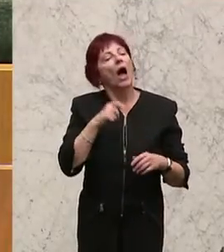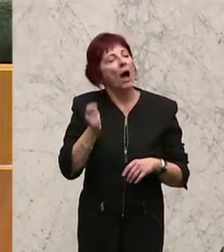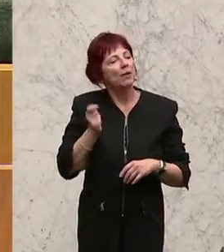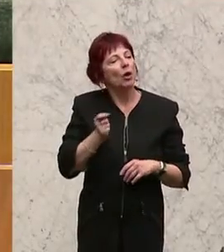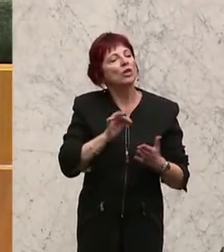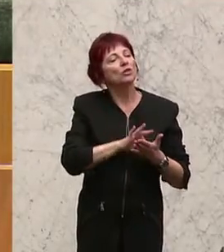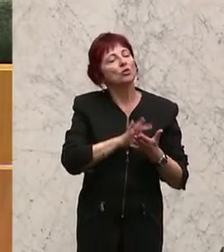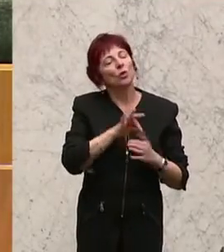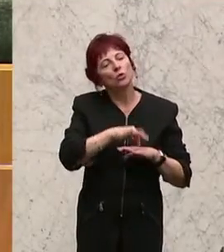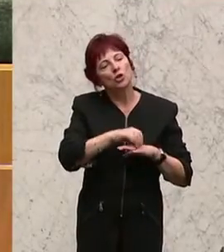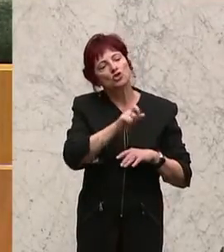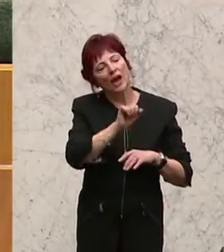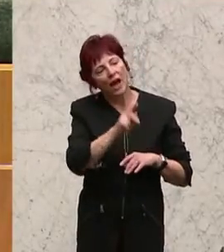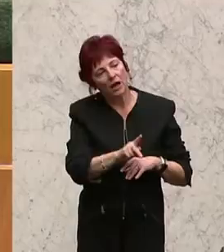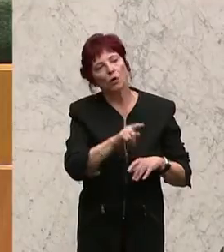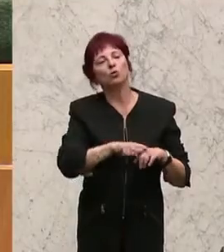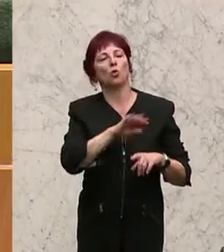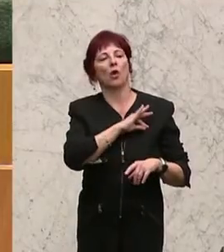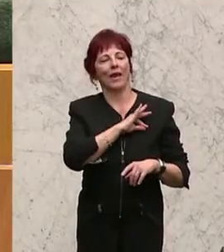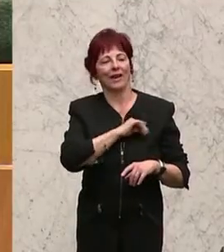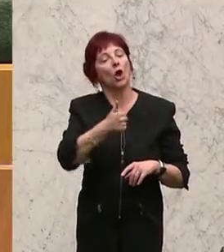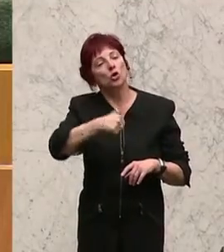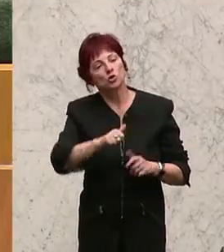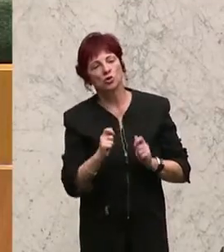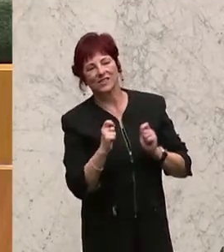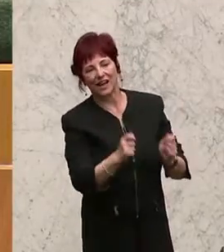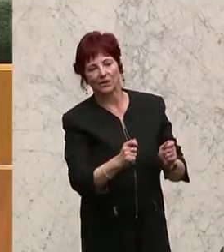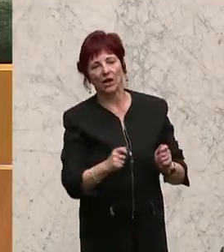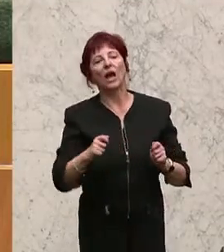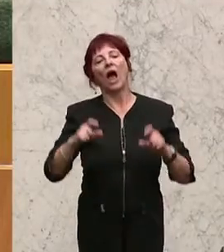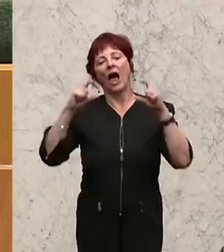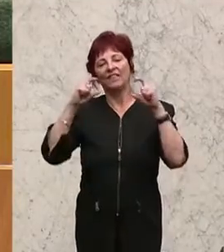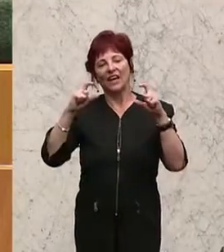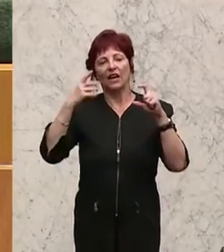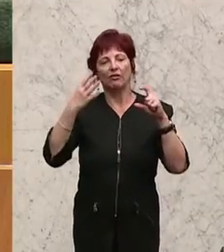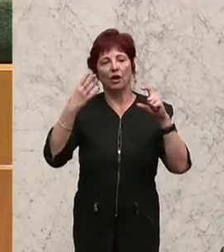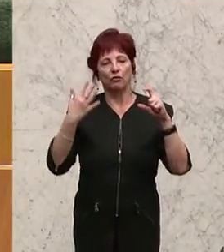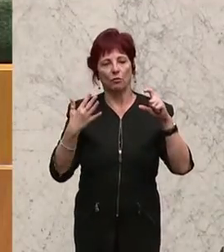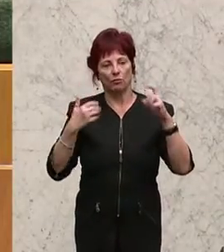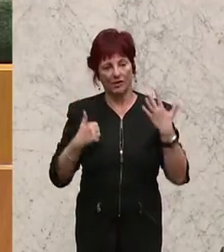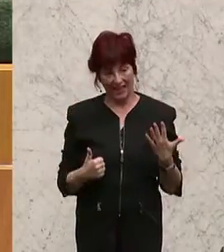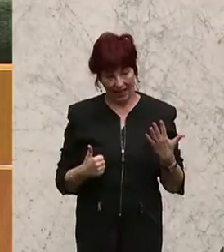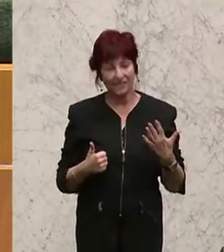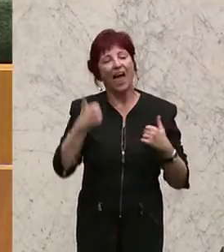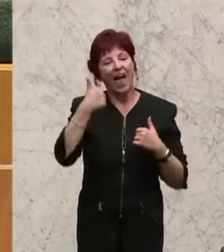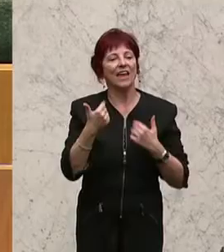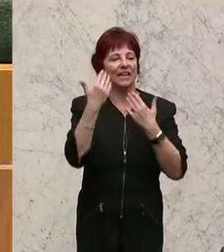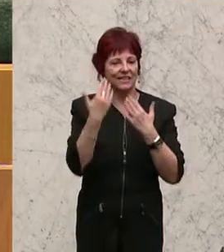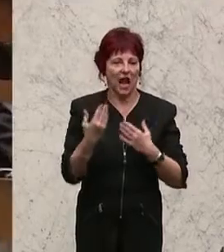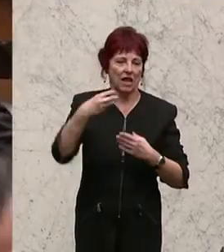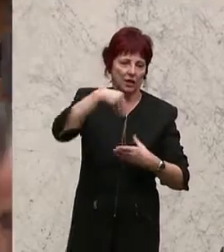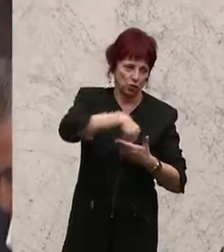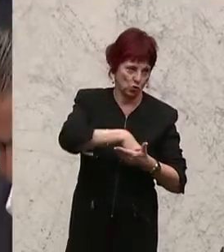und Kollegen, haben einen Zusatzantrag eingebracht, mit dem in den Artikeln 4, 5 und 6 jeweils eine Ziffer eingefügt wird.